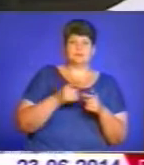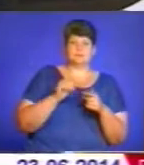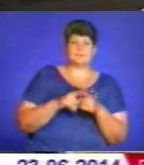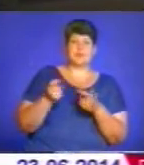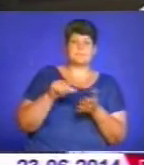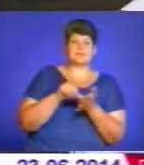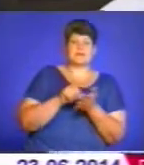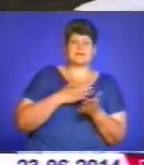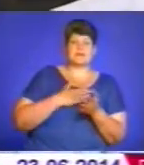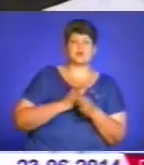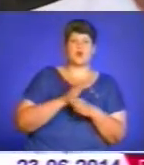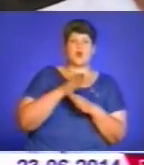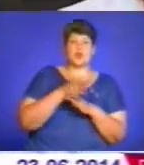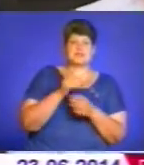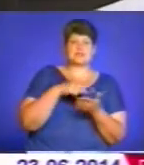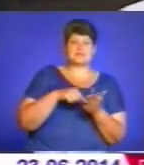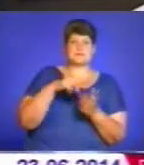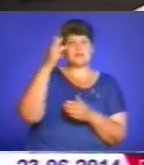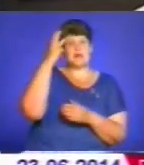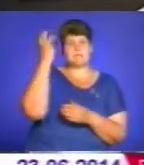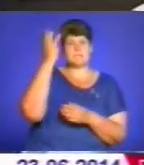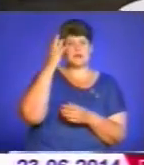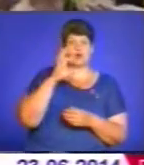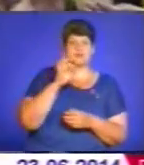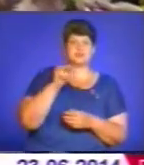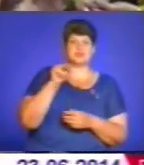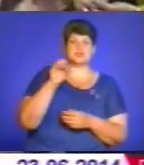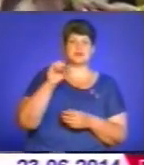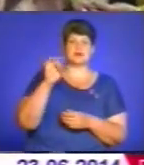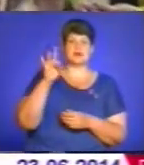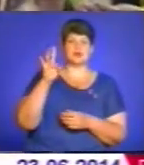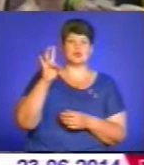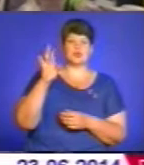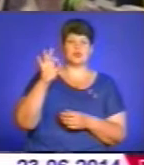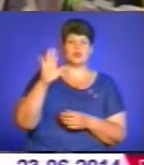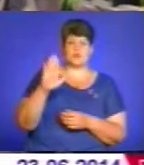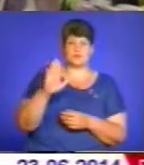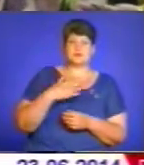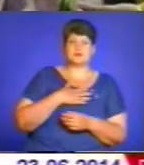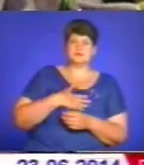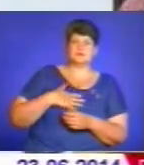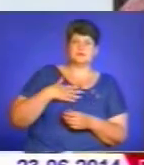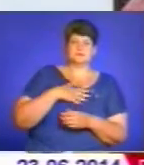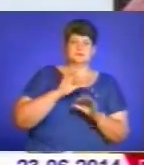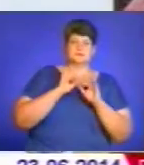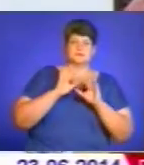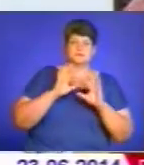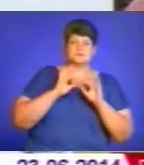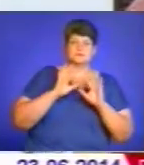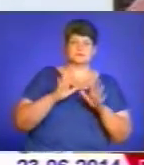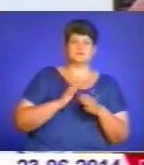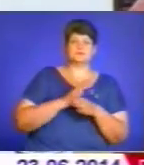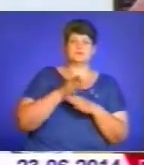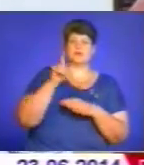представляю нашого гостя із міста Хмельницького, Олександр Чернов. Дещо схвильовано мовить до присутніх гість